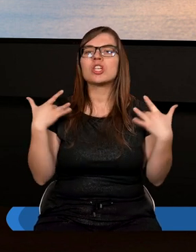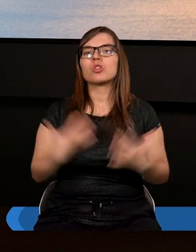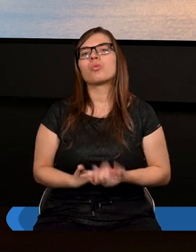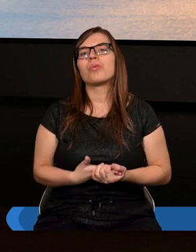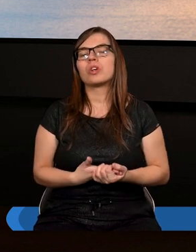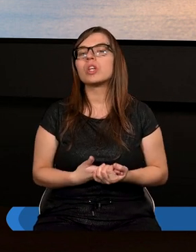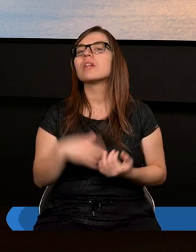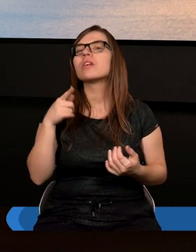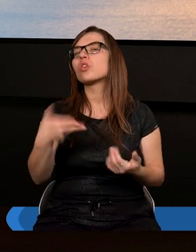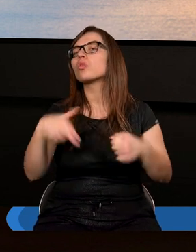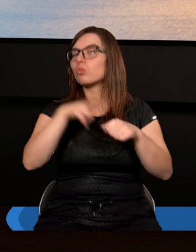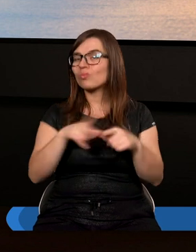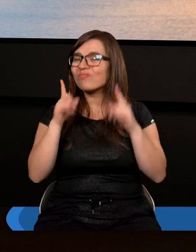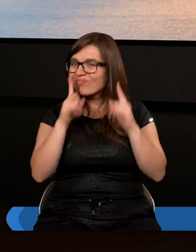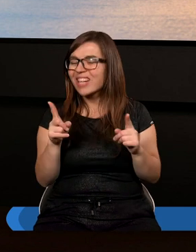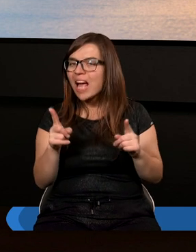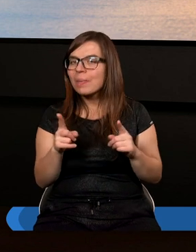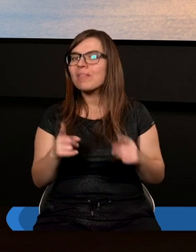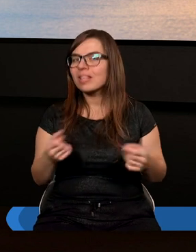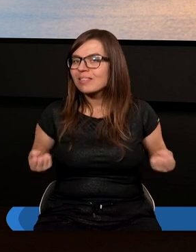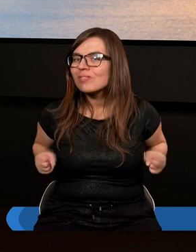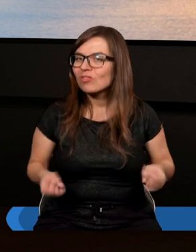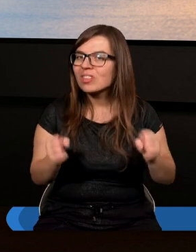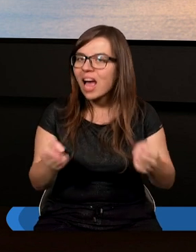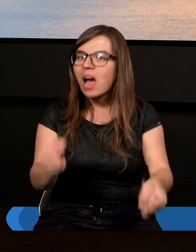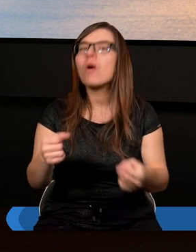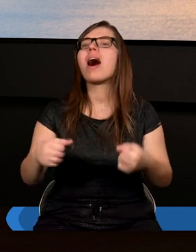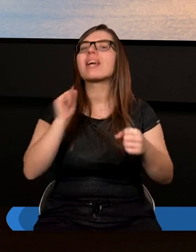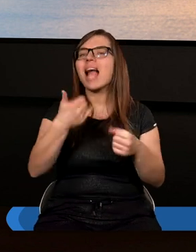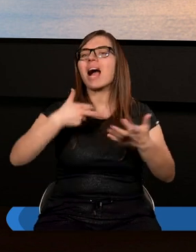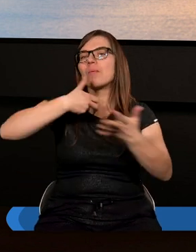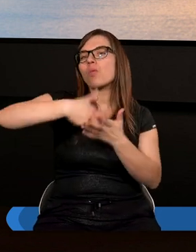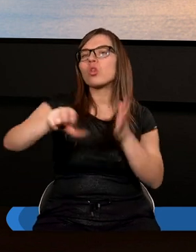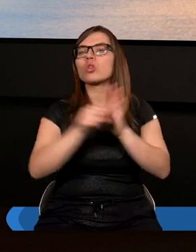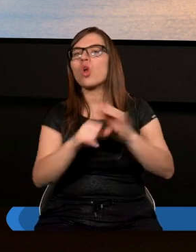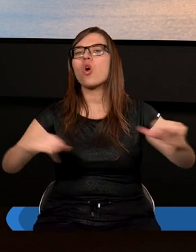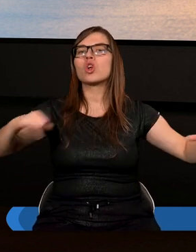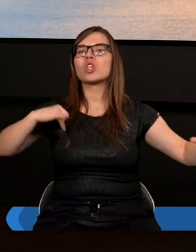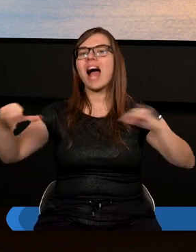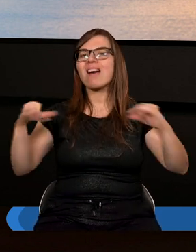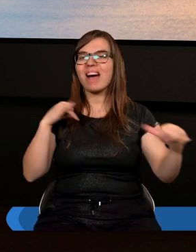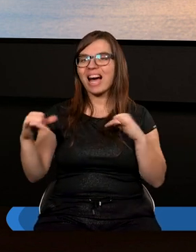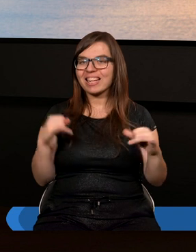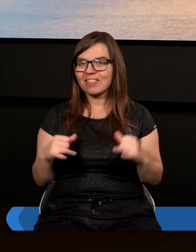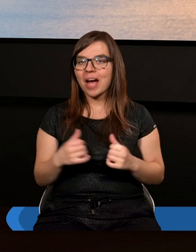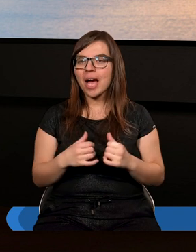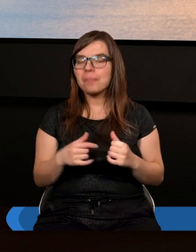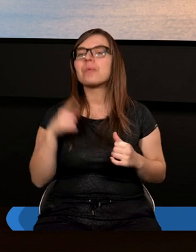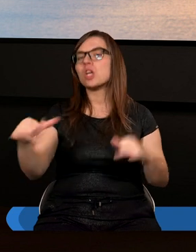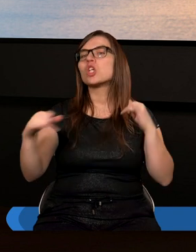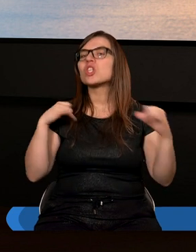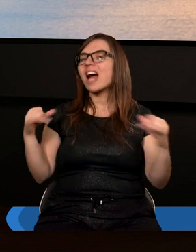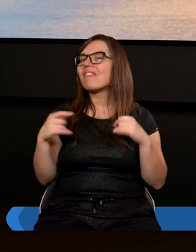które tak naprawdę determinuje to, jak podchodzimy do szafarstwa i stajemy przed słowem, które